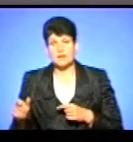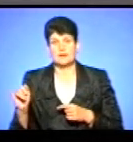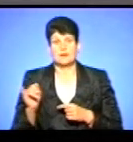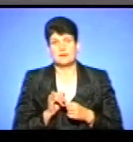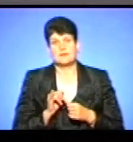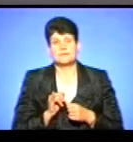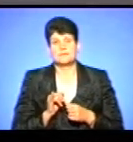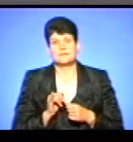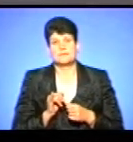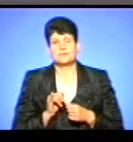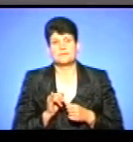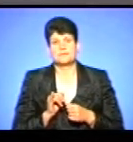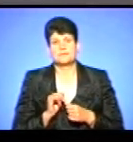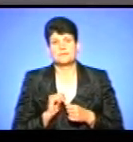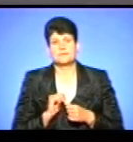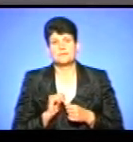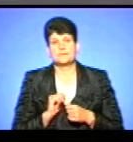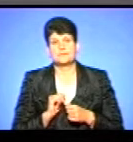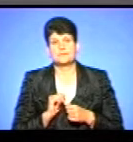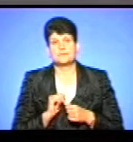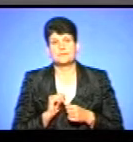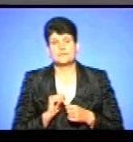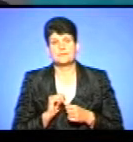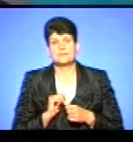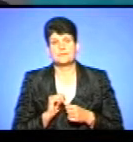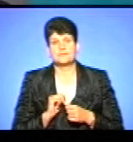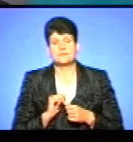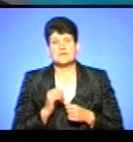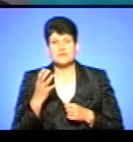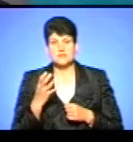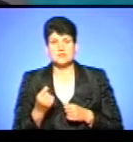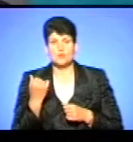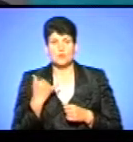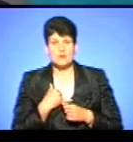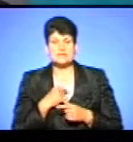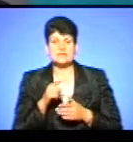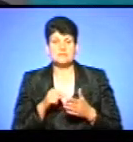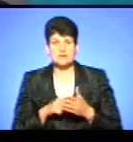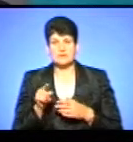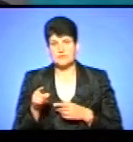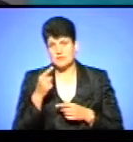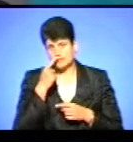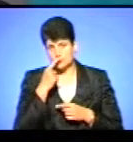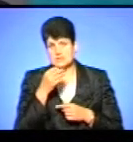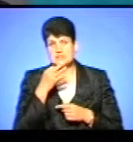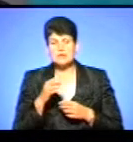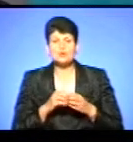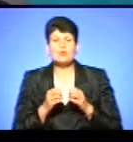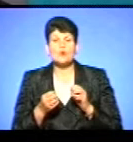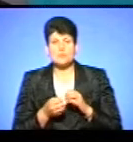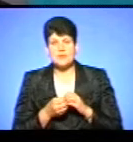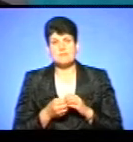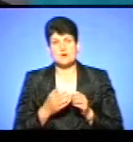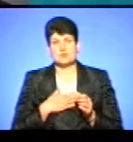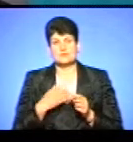просто. І ще тоді в мене запитання. Ви щойно сказали, що проблемно в нас в